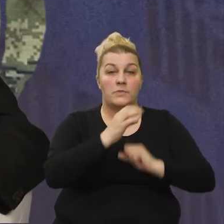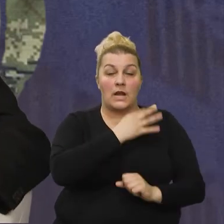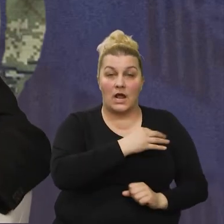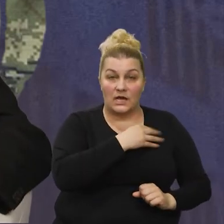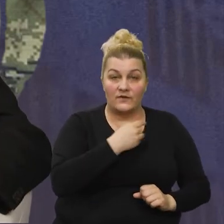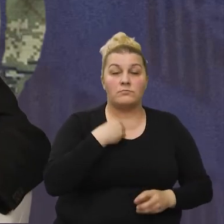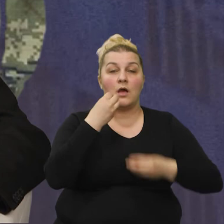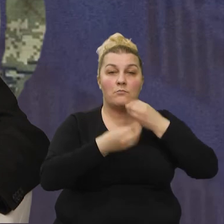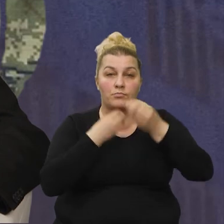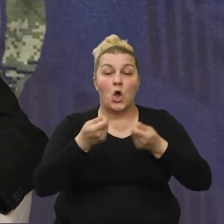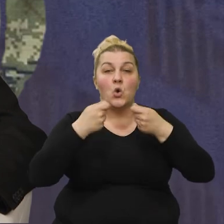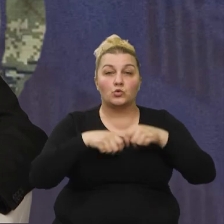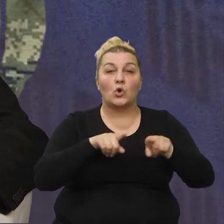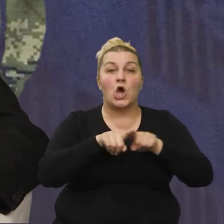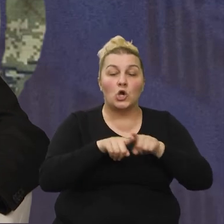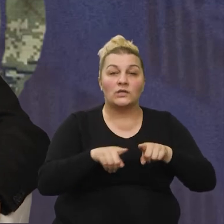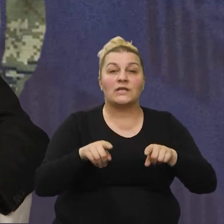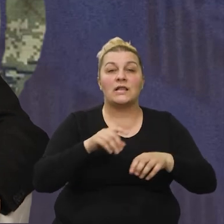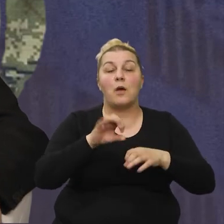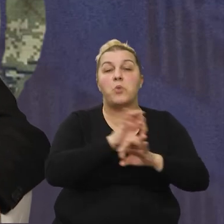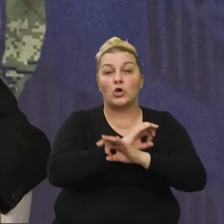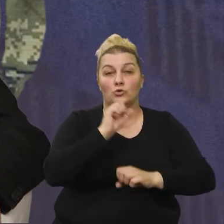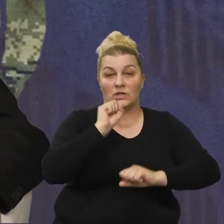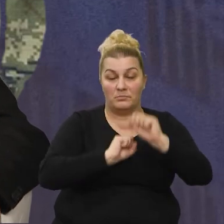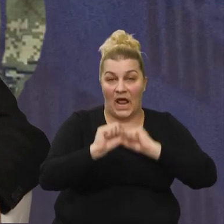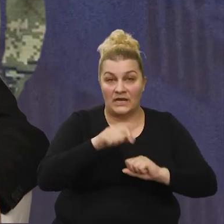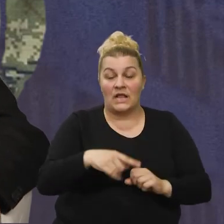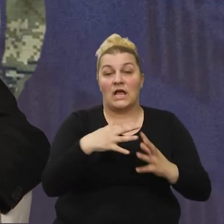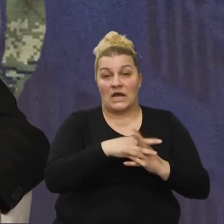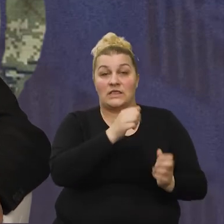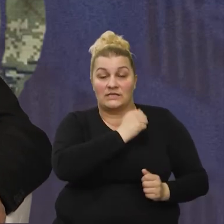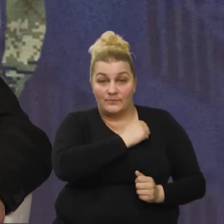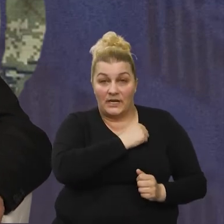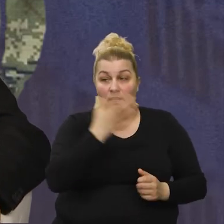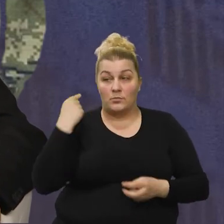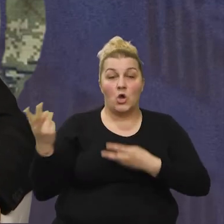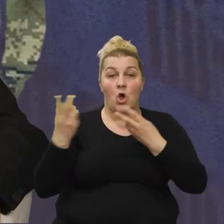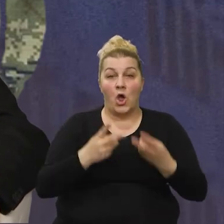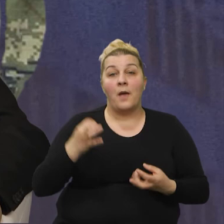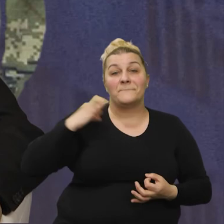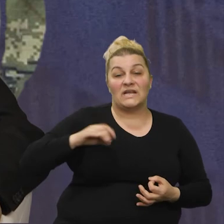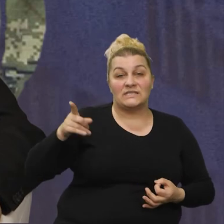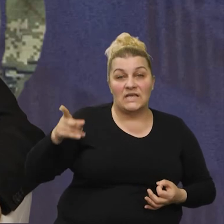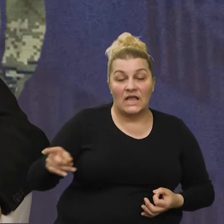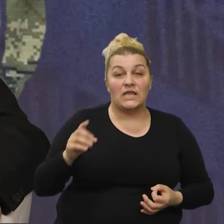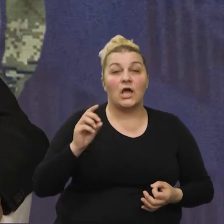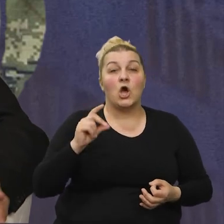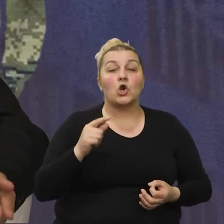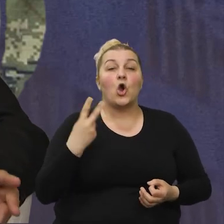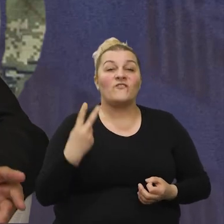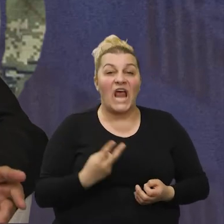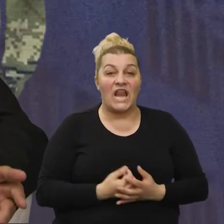Hrvatske. Pričali smo o udlozi roditaja poginulih hrvatskih branitaja domovstvog rata Grada Splita. S nama u društvu bio čeljen čovjek u druge gospodin Roko